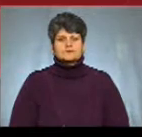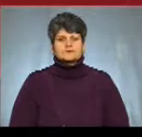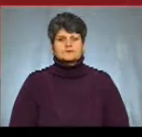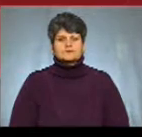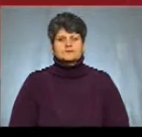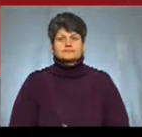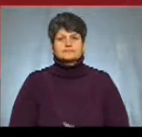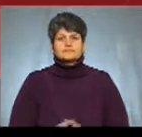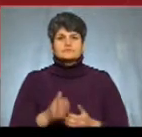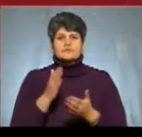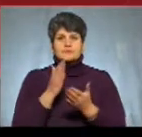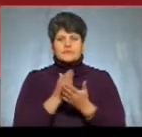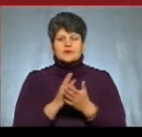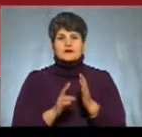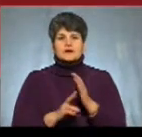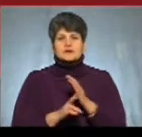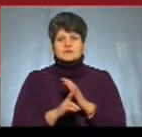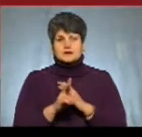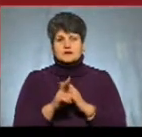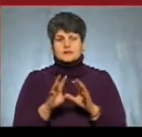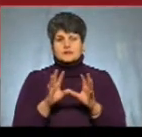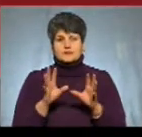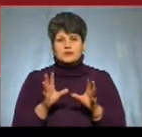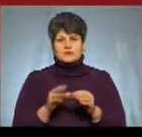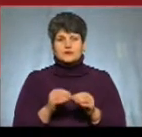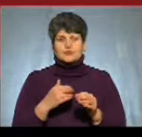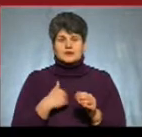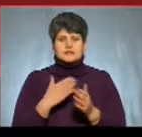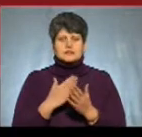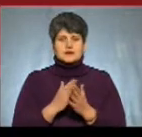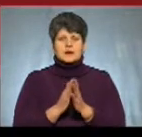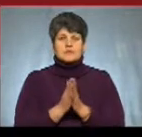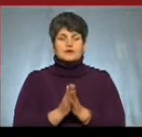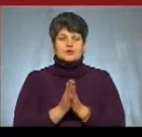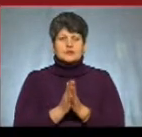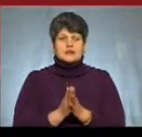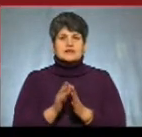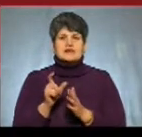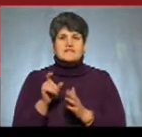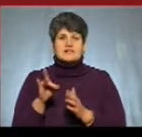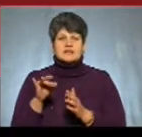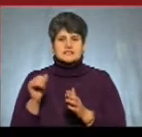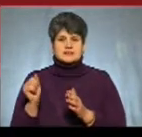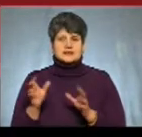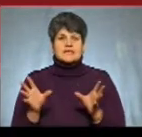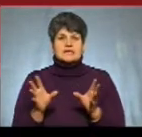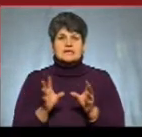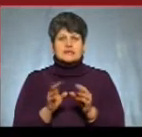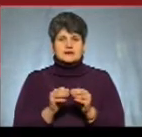Є церква, повнота церкви, у нас є молитовне євхаристійне єднання з світовим православ'ям,